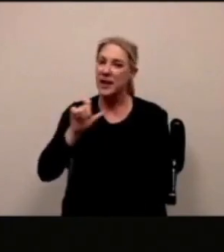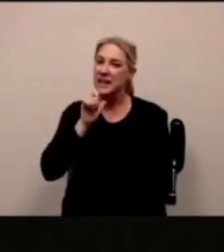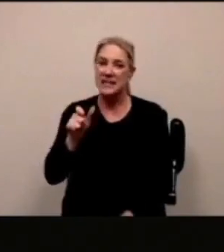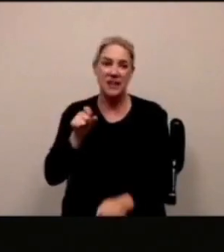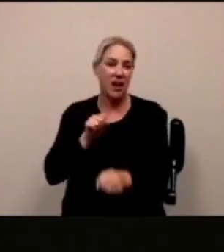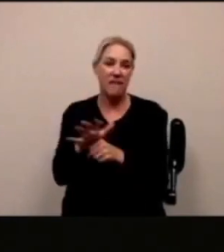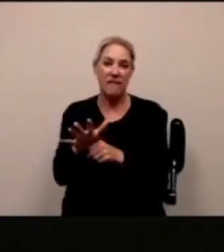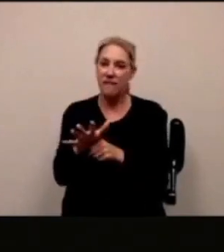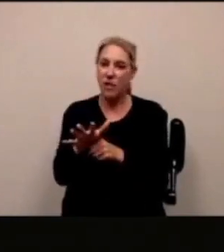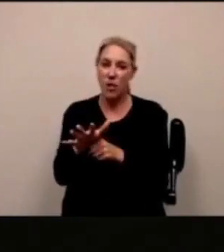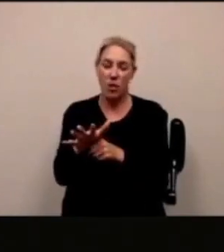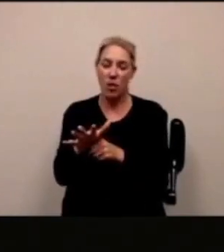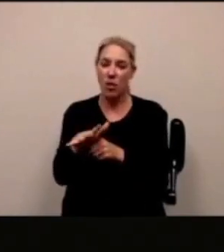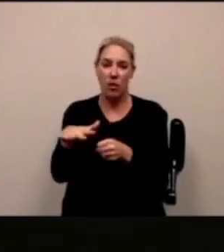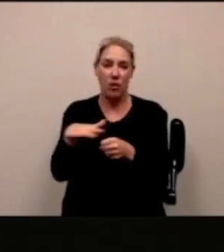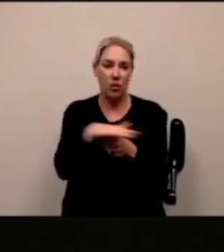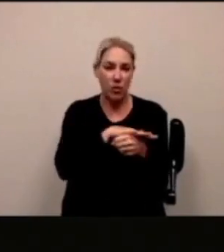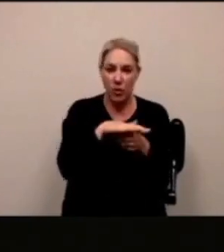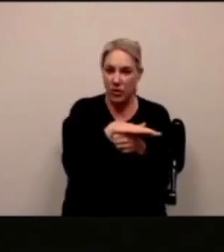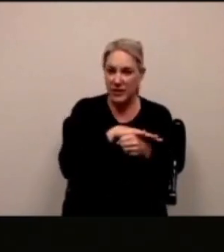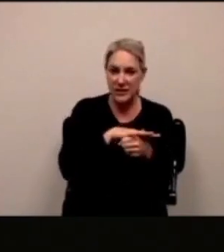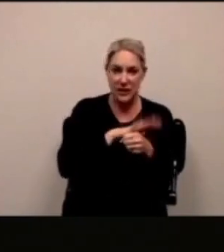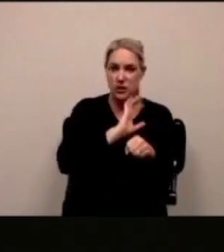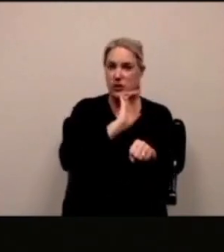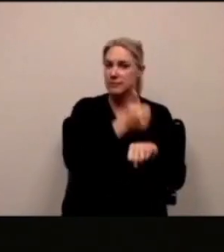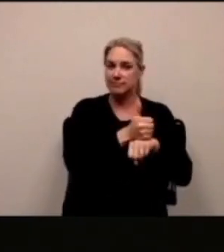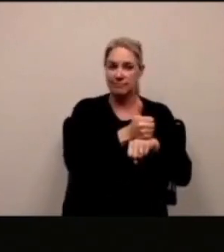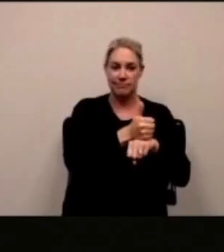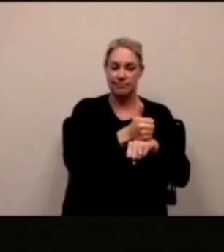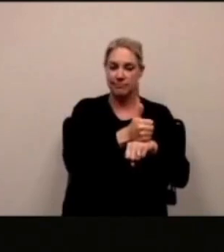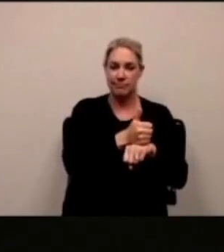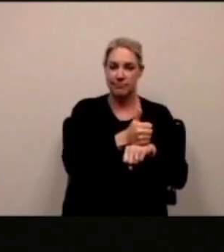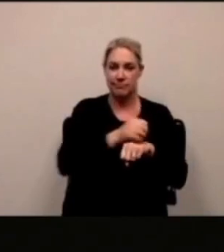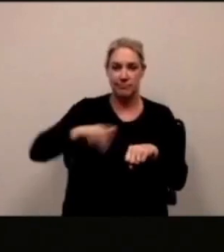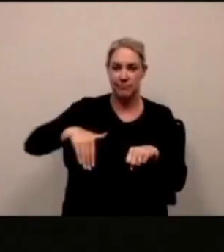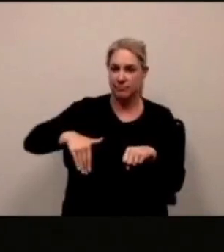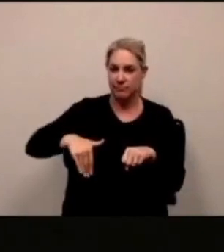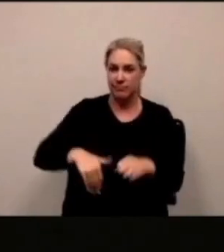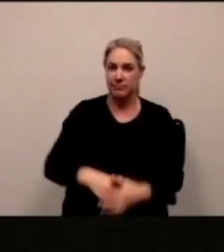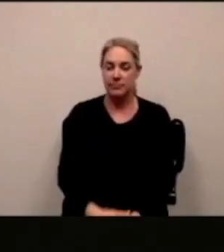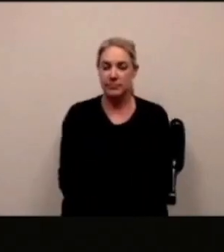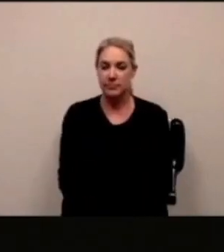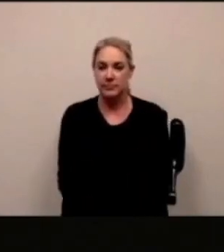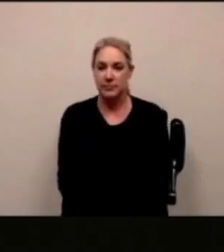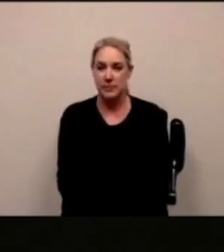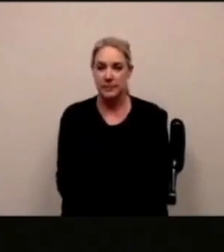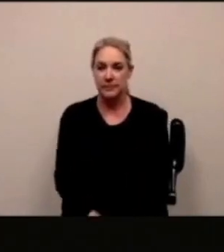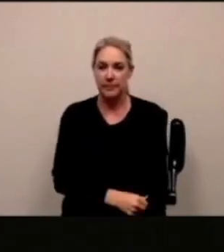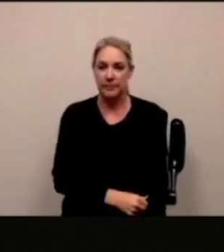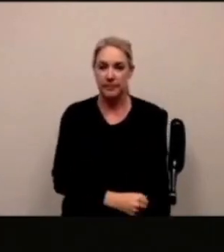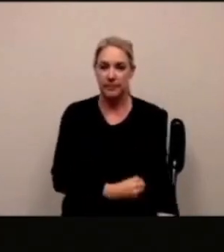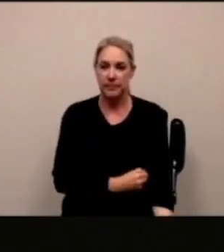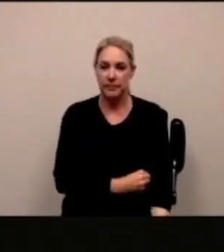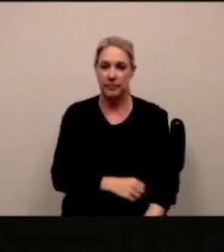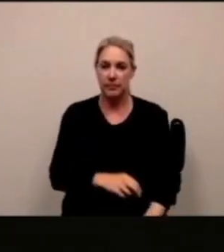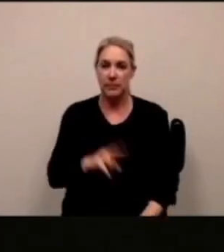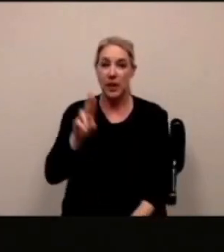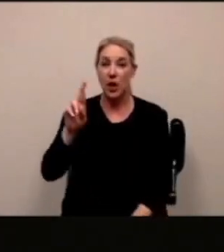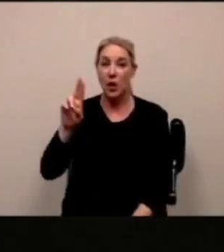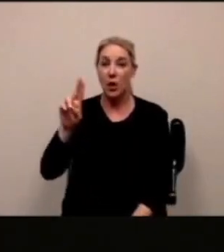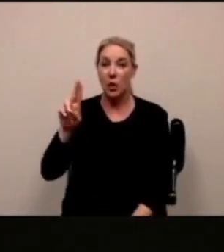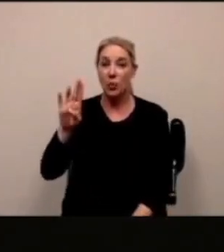vedo che i blocchi non sono tradotti sì è vero sono sperimentali ancora non abbiamo localizzazione in sito